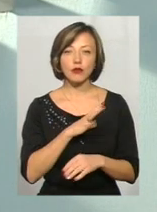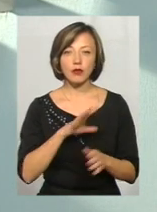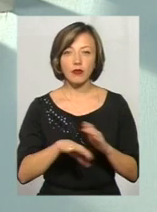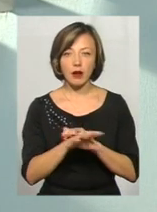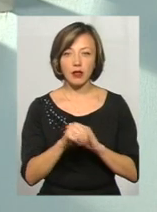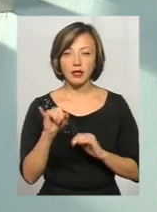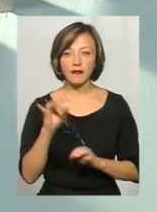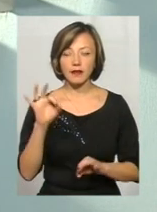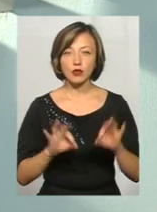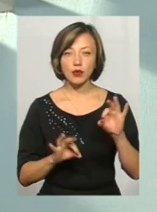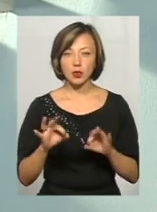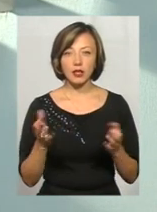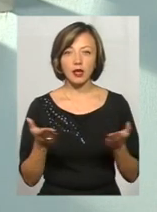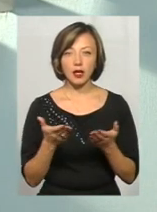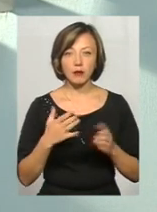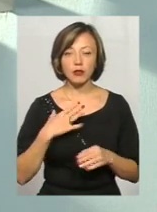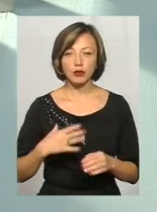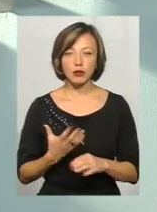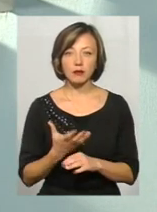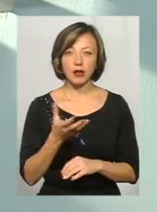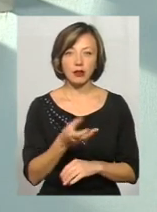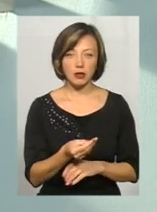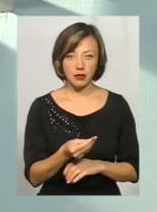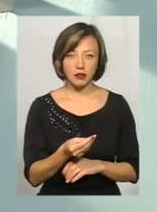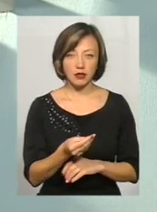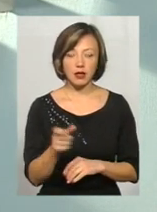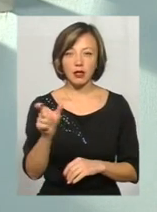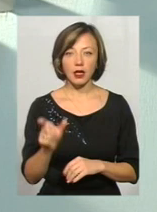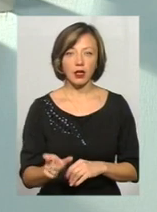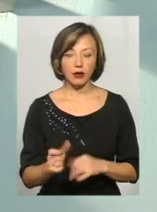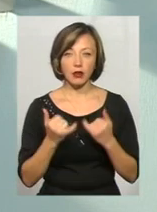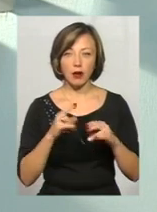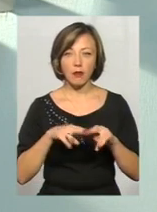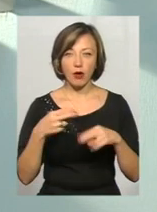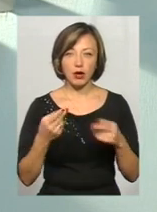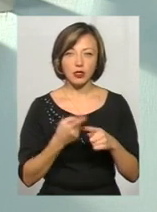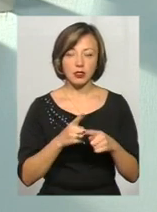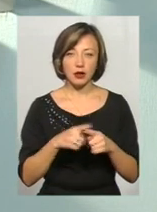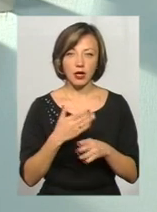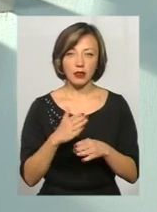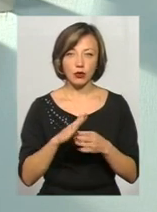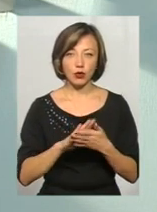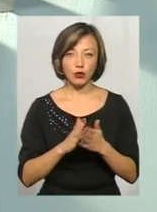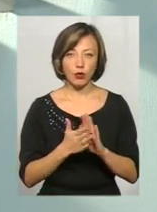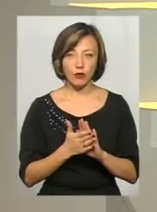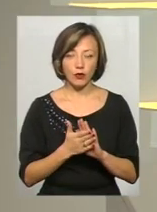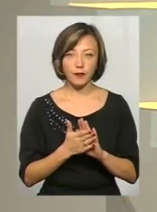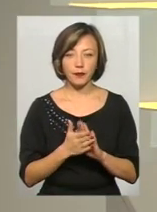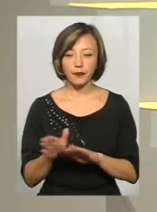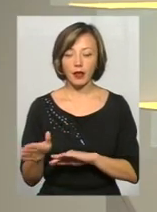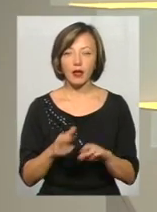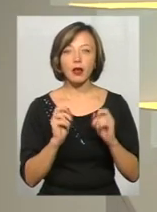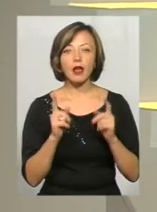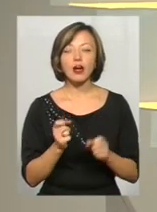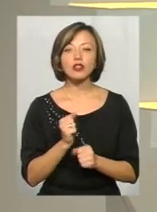вкрадено, і ті відсотки, які прийшлось платити клієнту для погашення цього кредитного договору. Пане Юрій, як часто